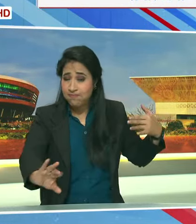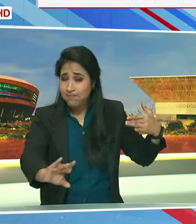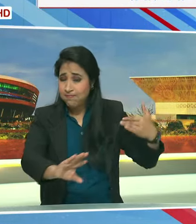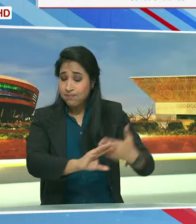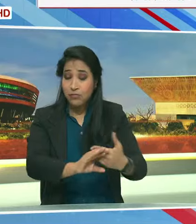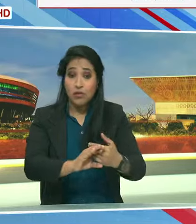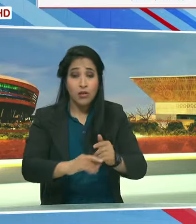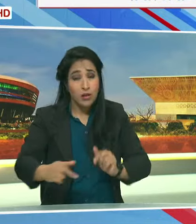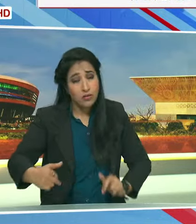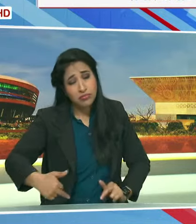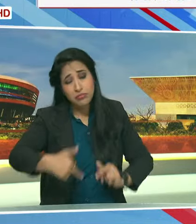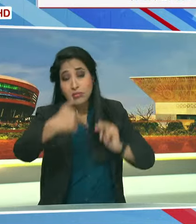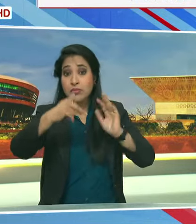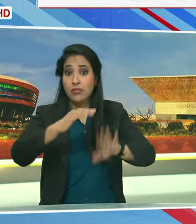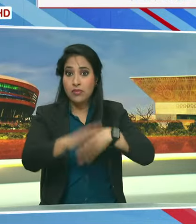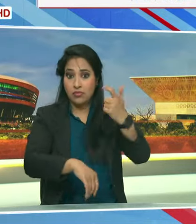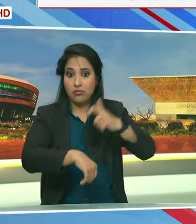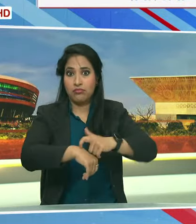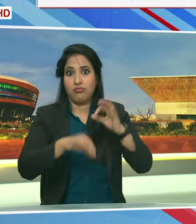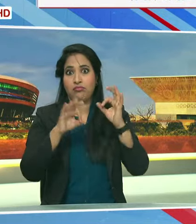बाद ये समय आया है